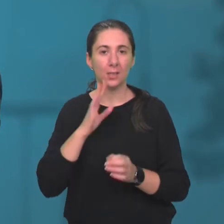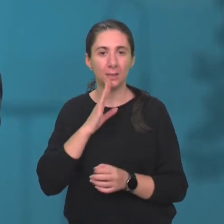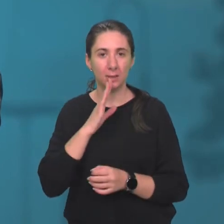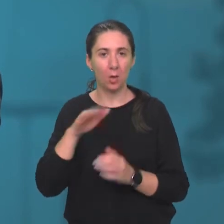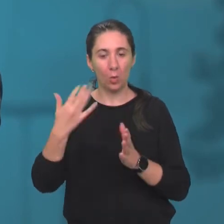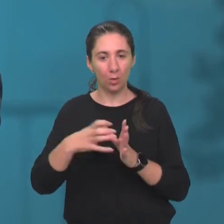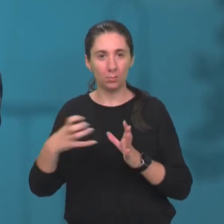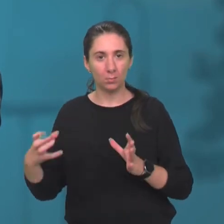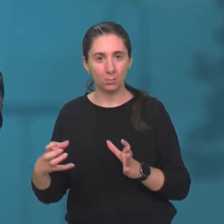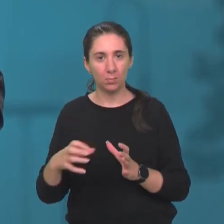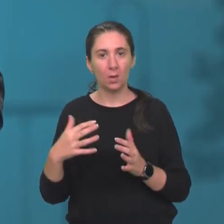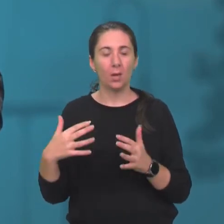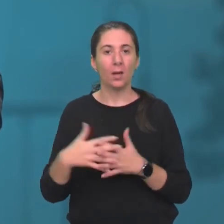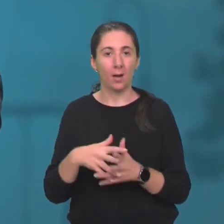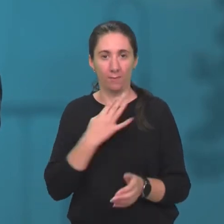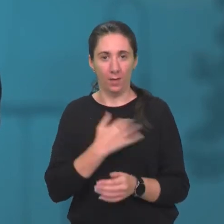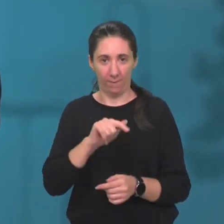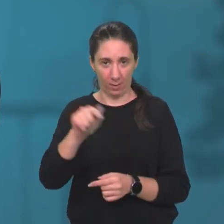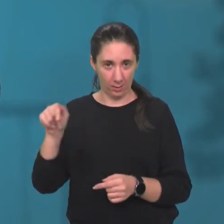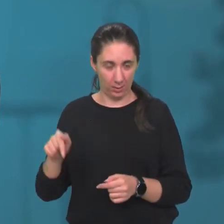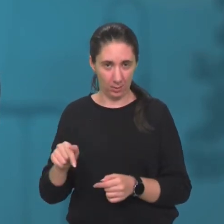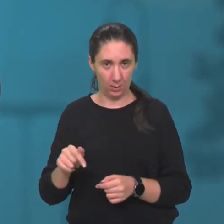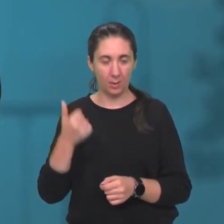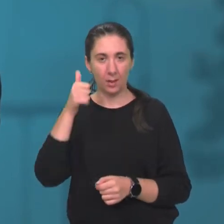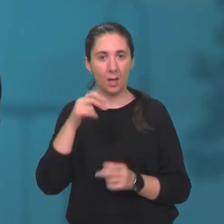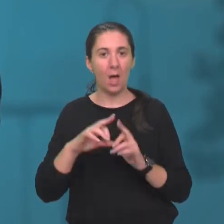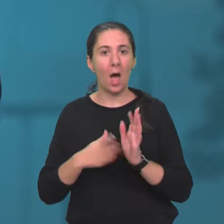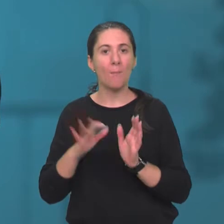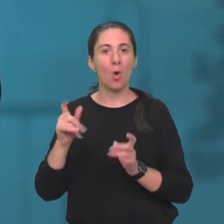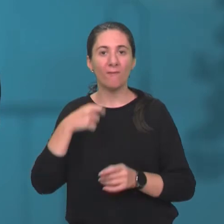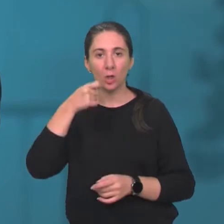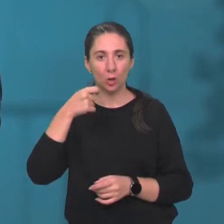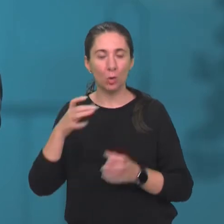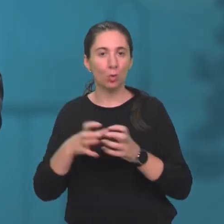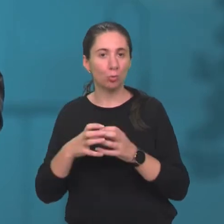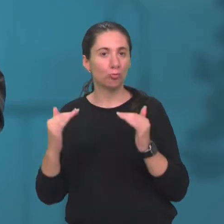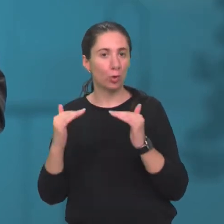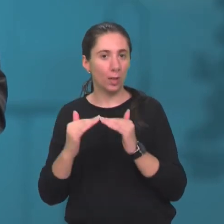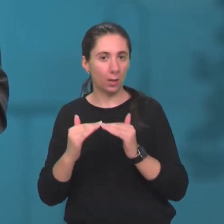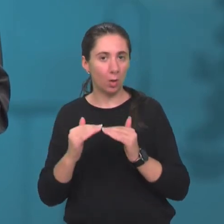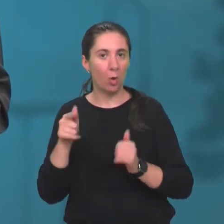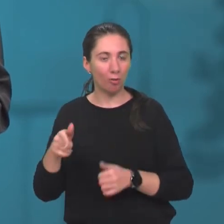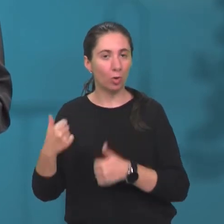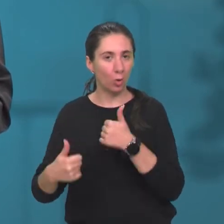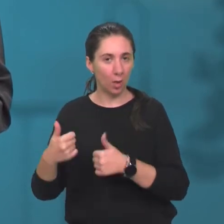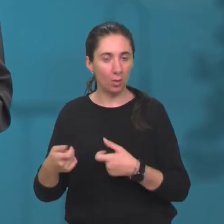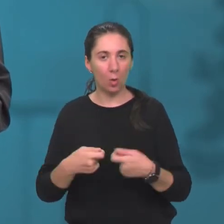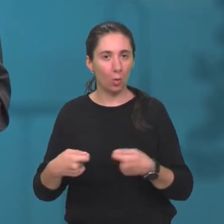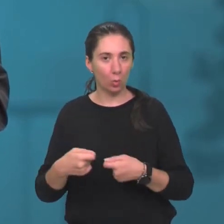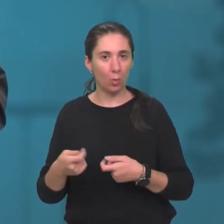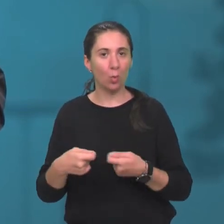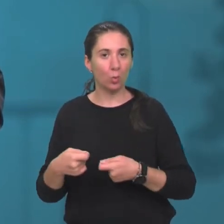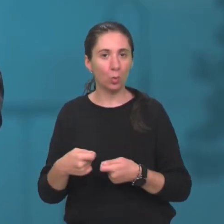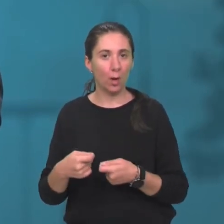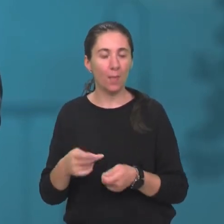a potom je nastavljeno još nekoliko hrvatskih gradova. Pod nazivom Amorova žlica za društvo jednakosti, ovo je natjecanje organizirala